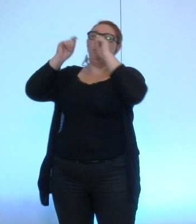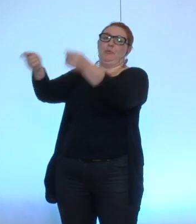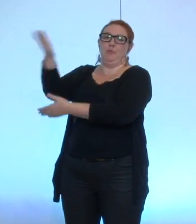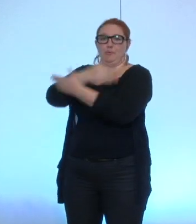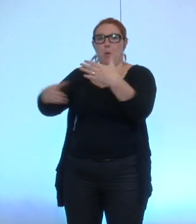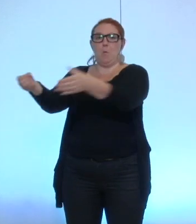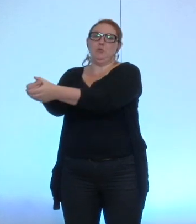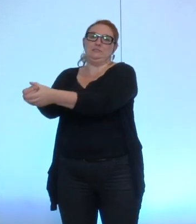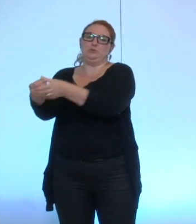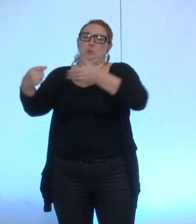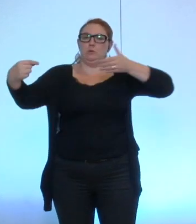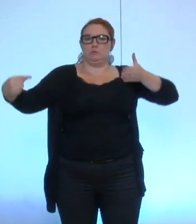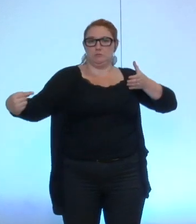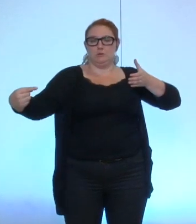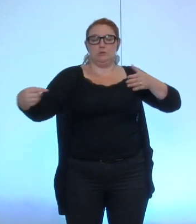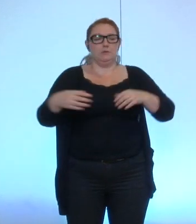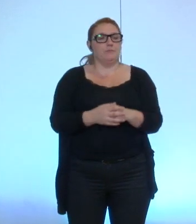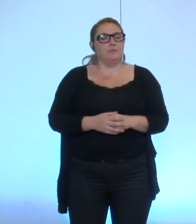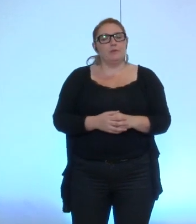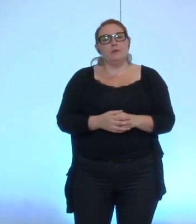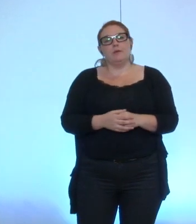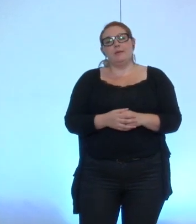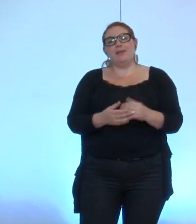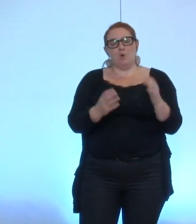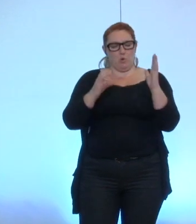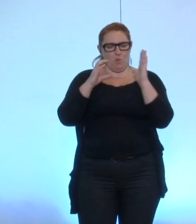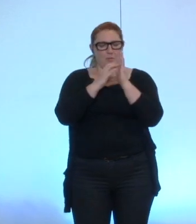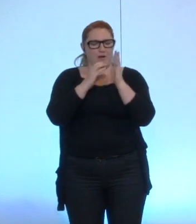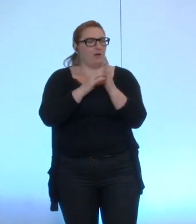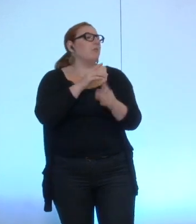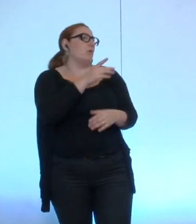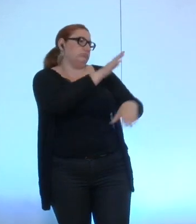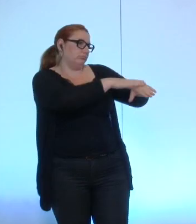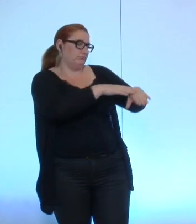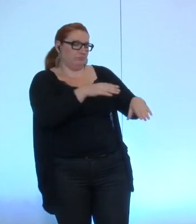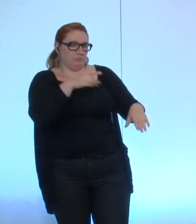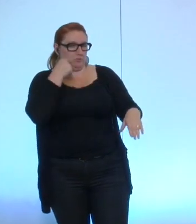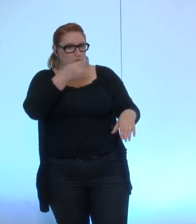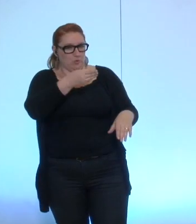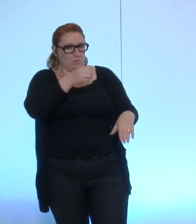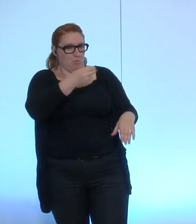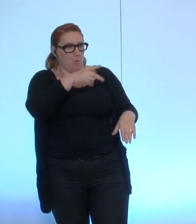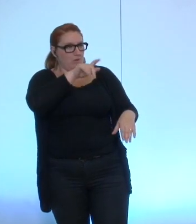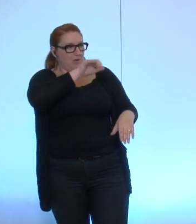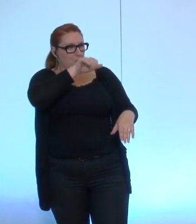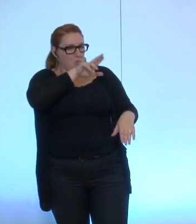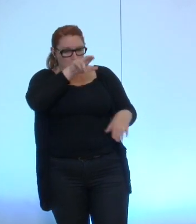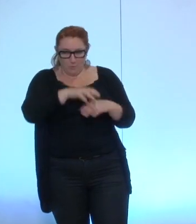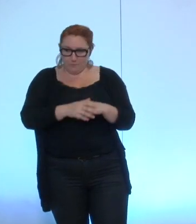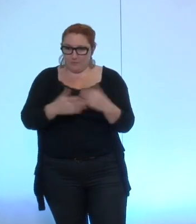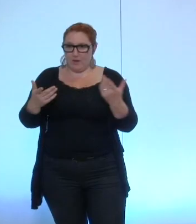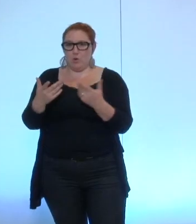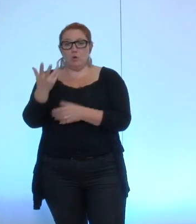souligne pour Yann Mongobouru le paragraphe sur le contrôle par les citoyens de la gestion de l'activité